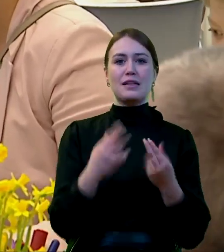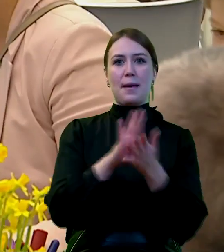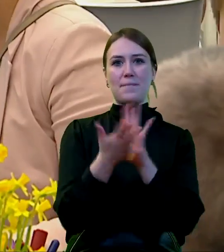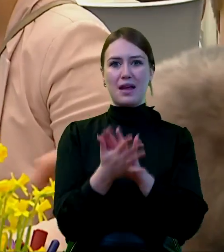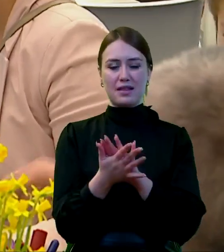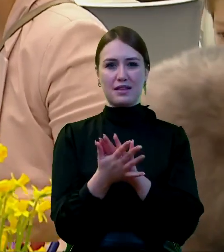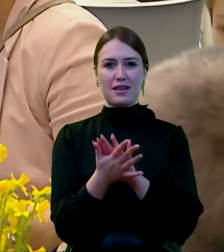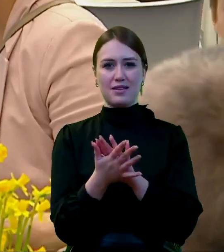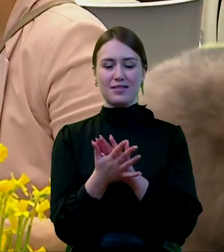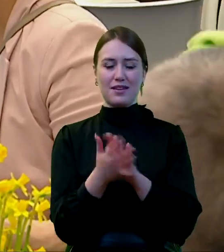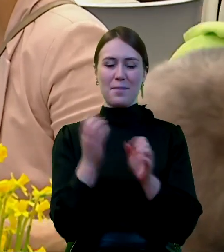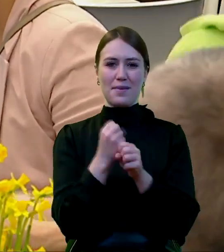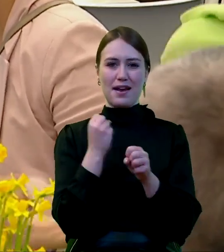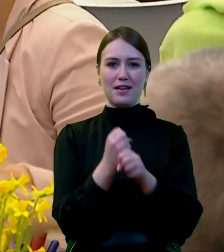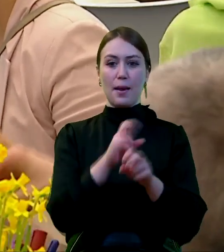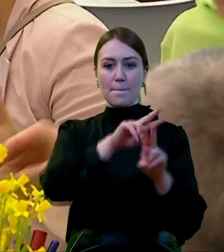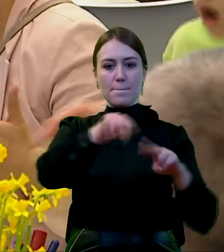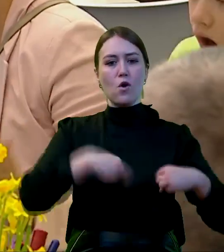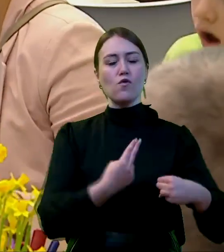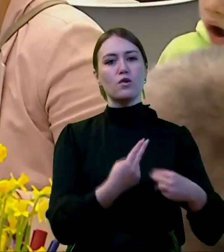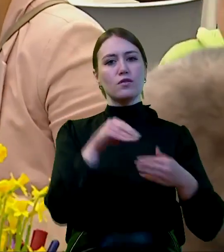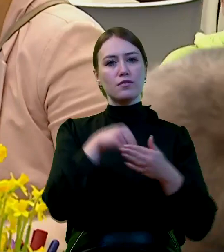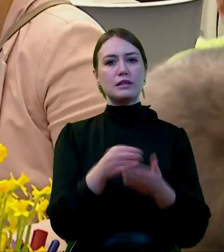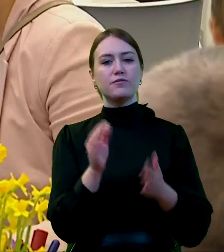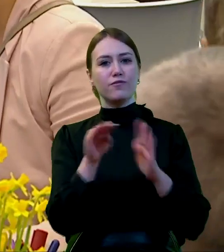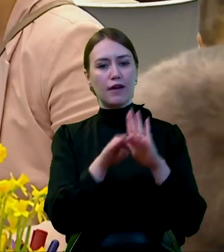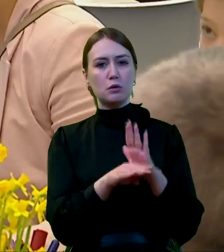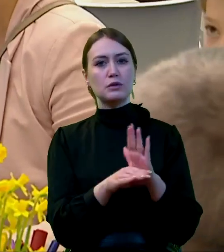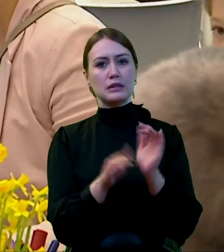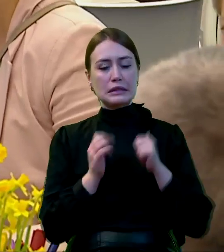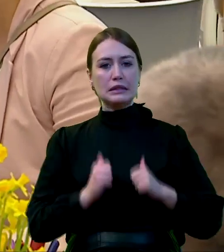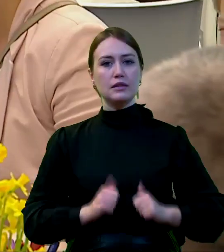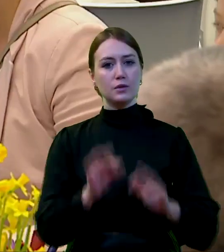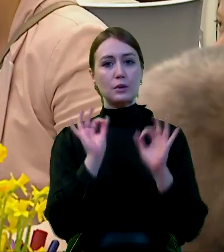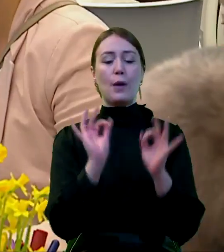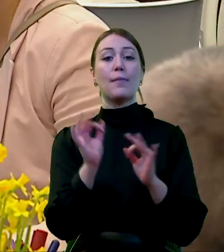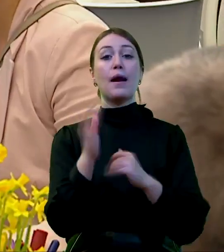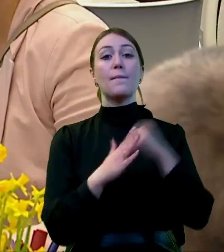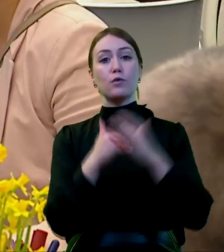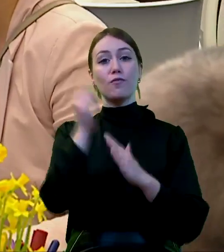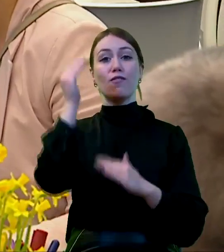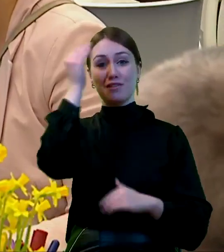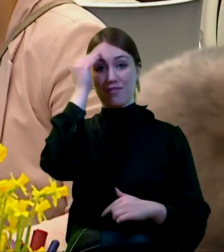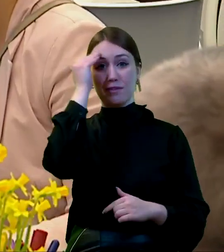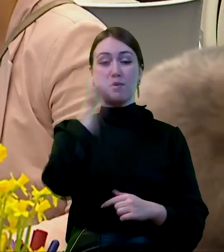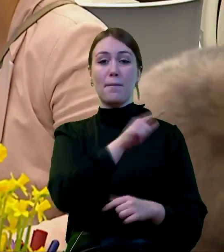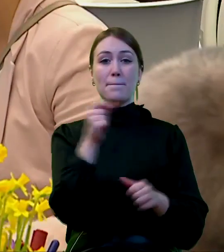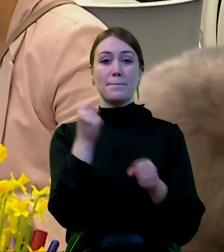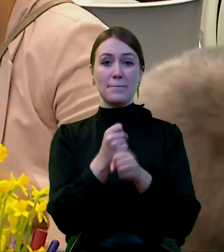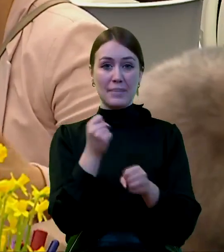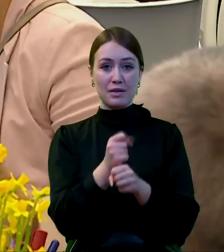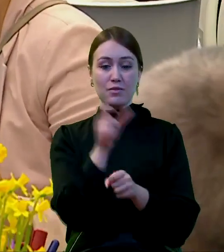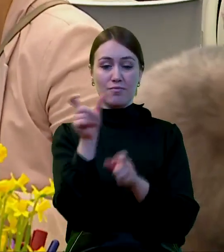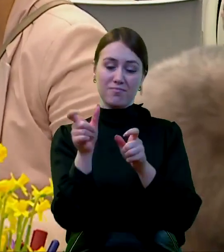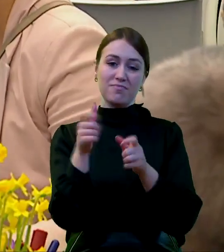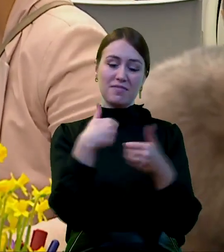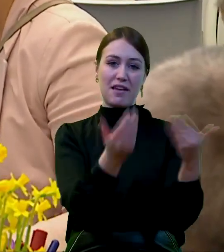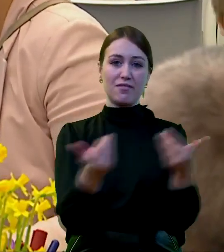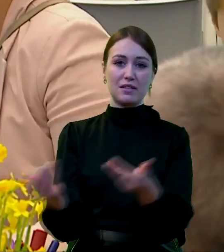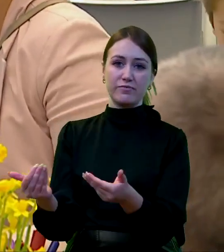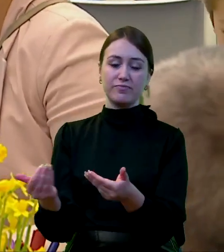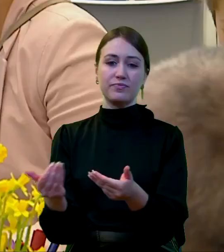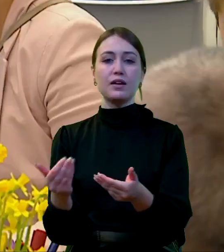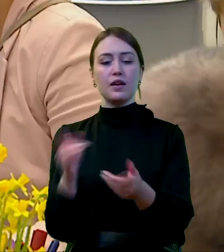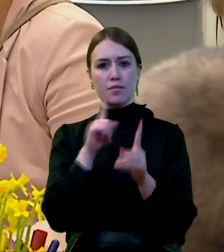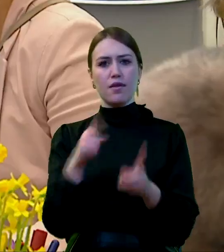na rynek pracy, powrót w takich komfortowych warunkach, budowanie świadomości pracodawców, że kompetencje mam,